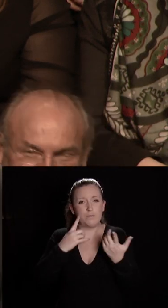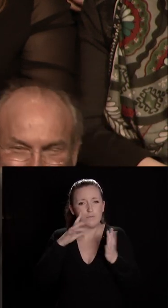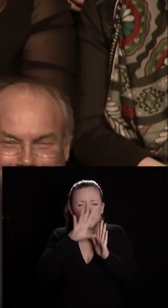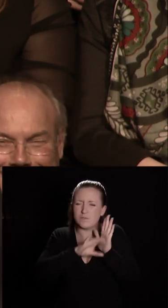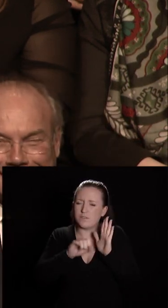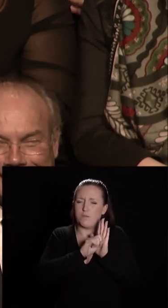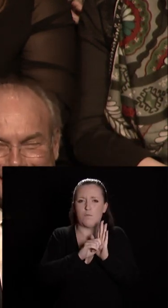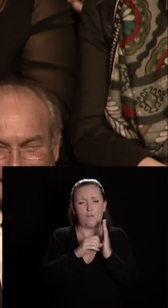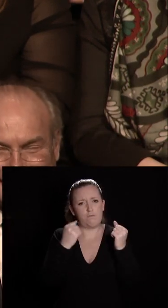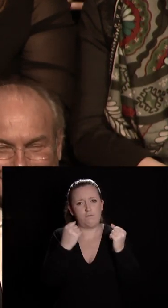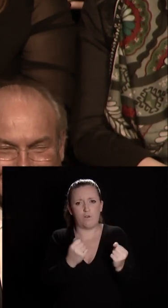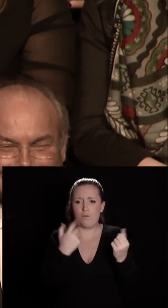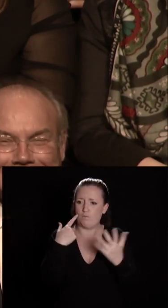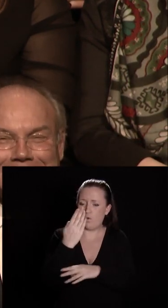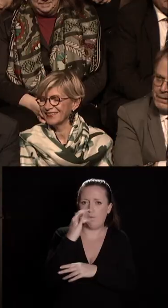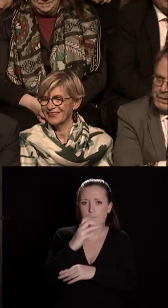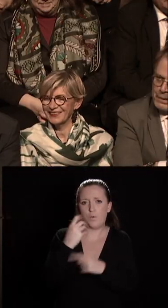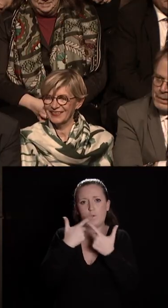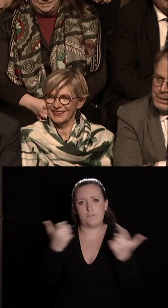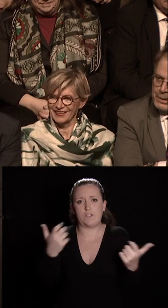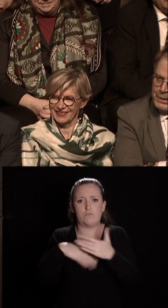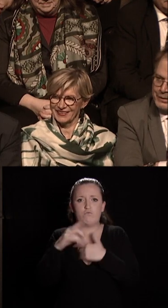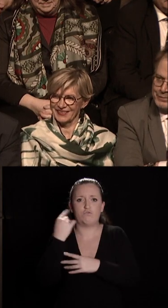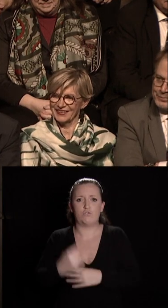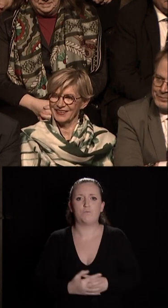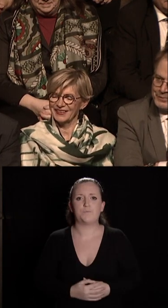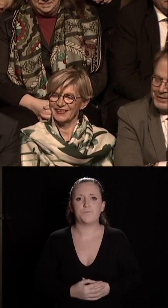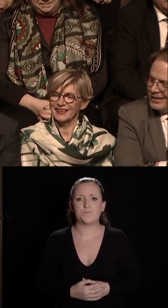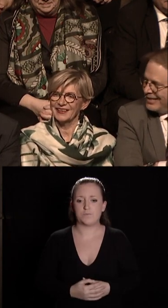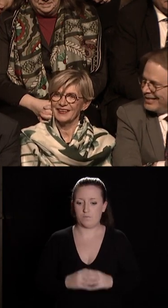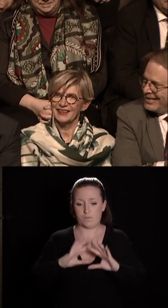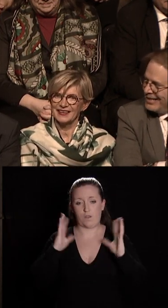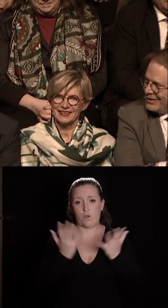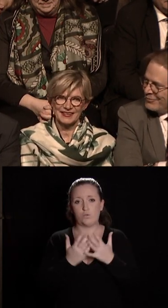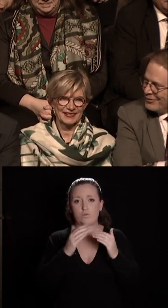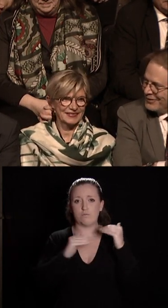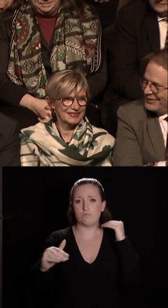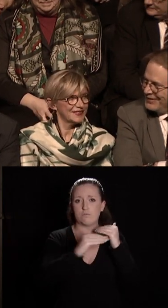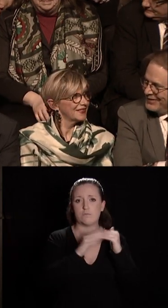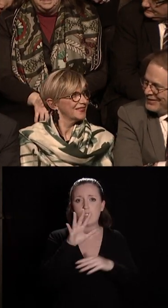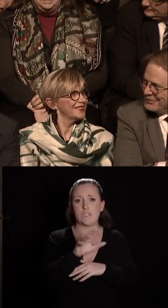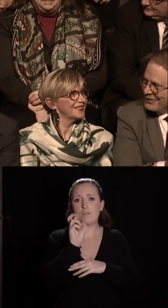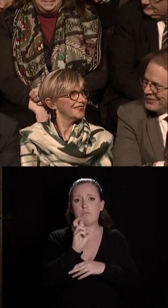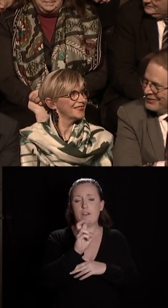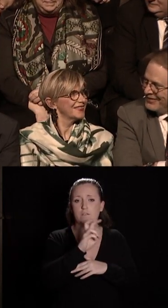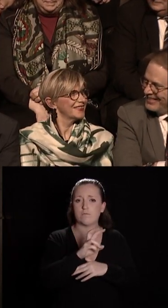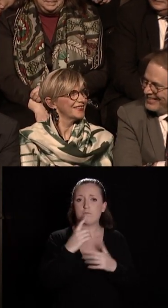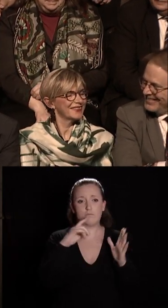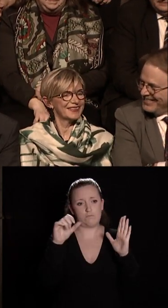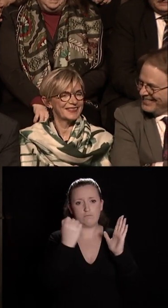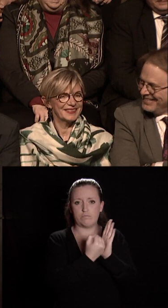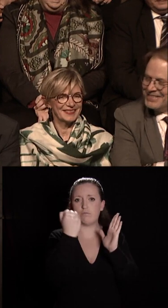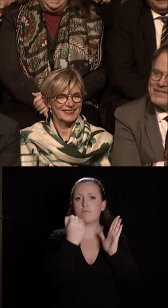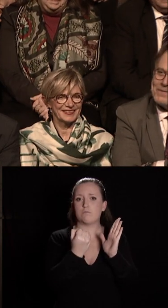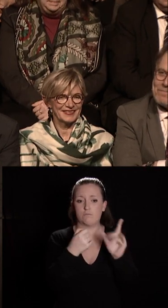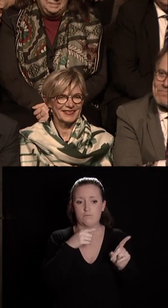de Dijon en faveur de la biodiversité. Cinq espaces verts labellisés Eco-Jardin attestent d'une